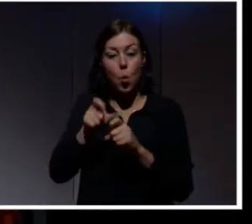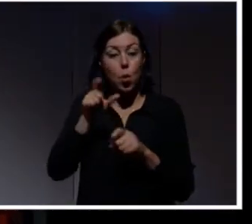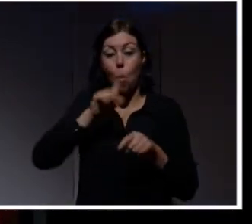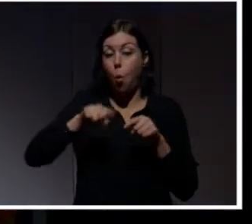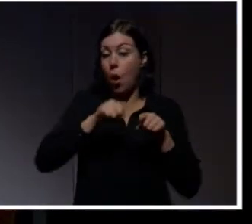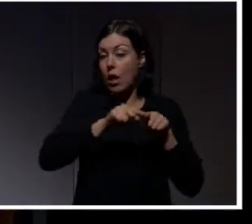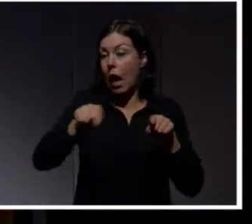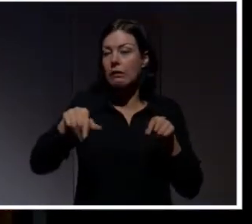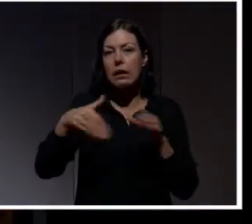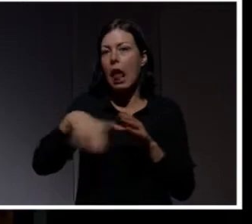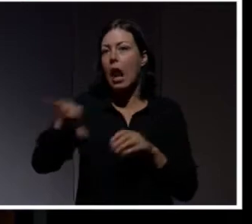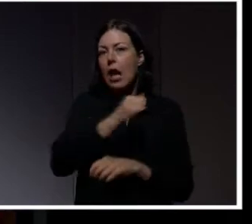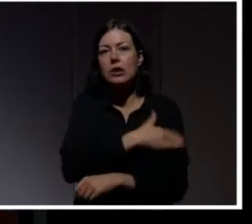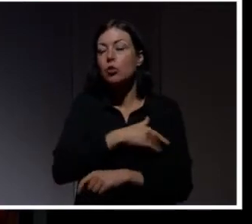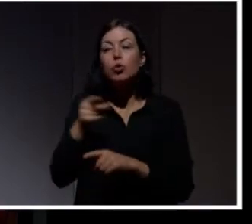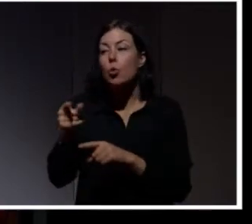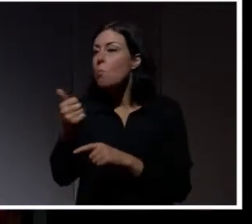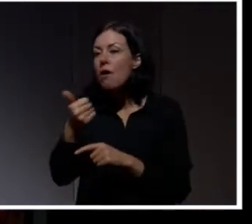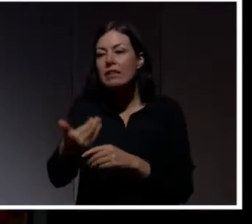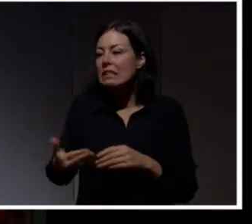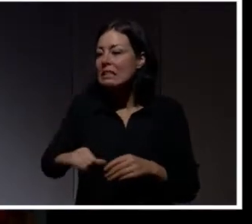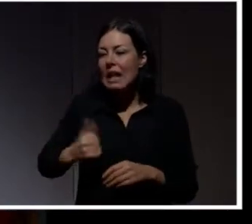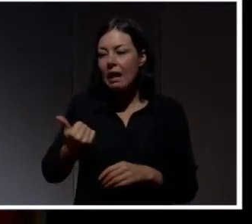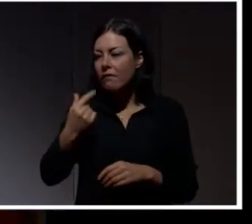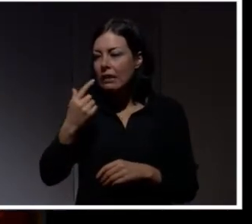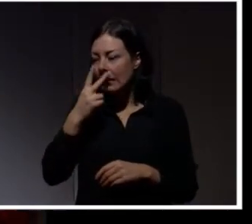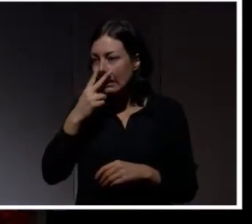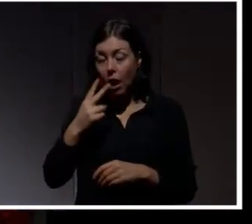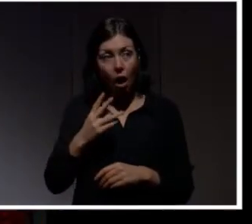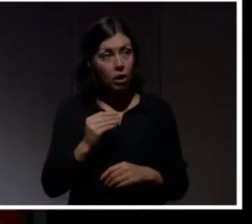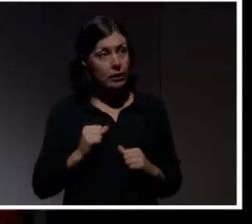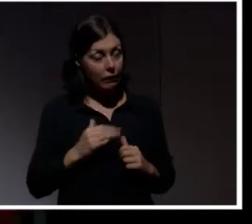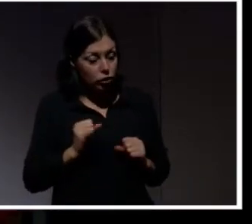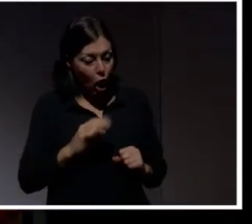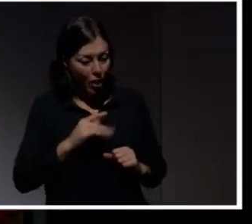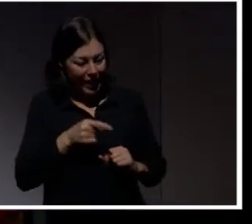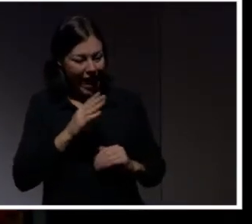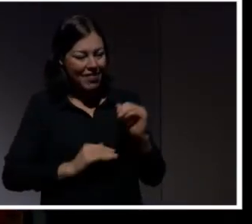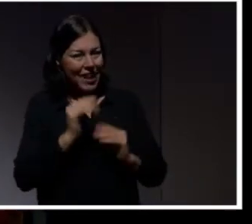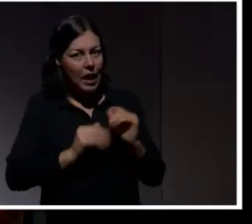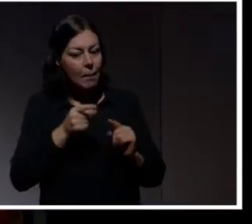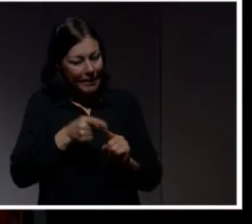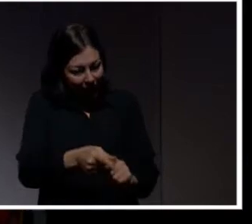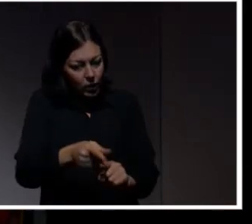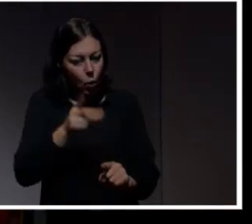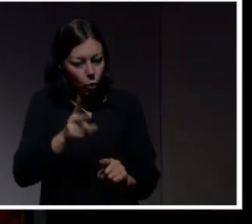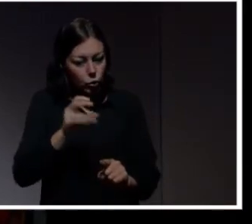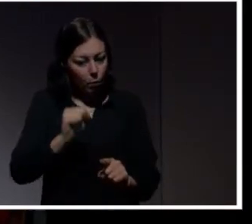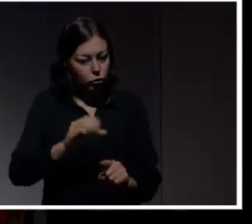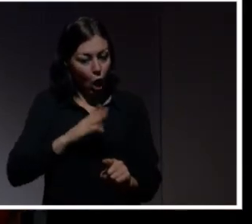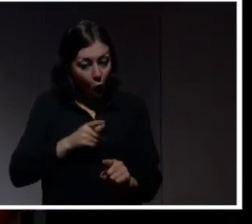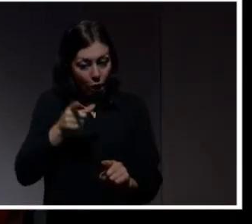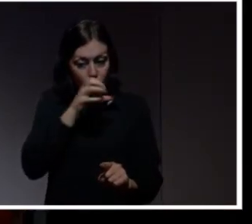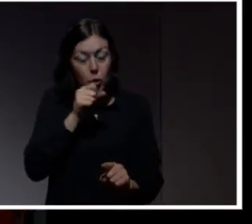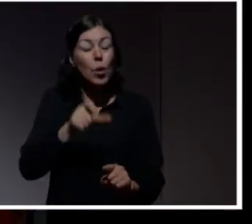behöver ens inte se dem någonsin. Alltså självklart ska jag ha en lösenordshanterare. Men min lösenordshanterare ska ju också ha ett lösenord. Så ett måste jag